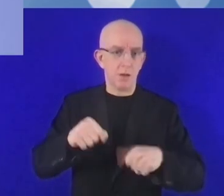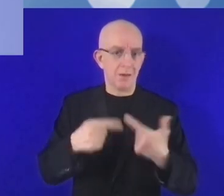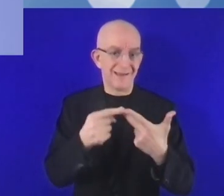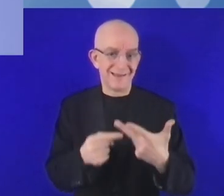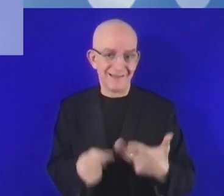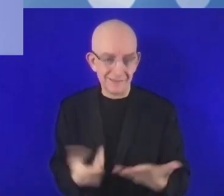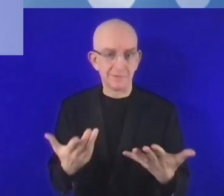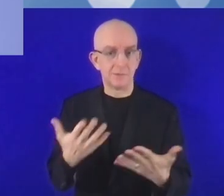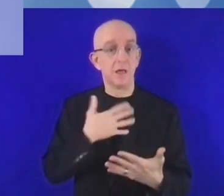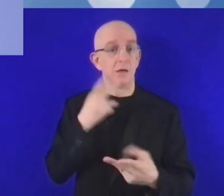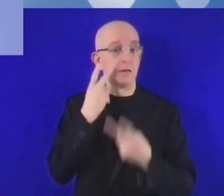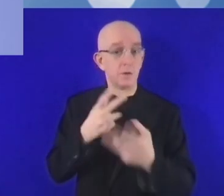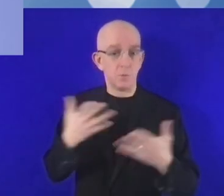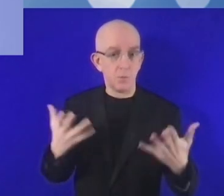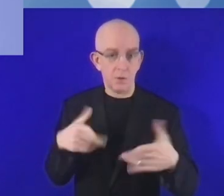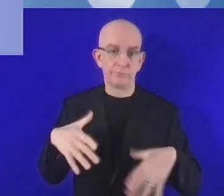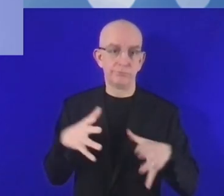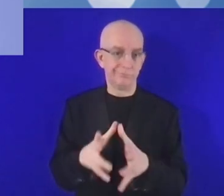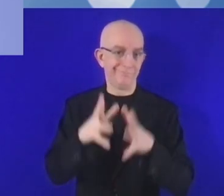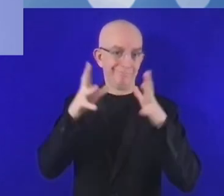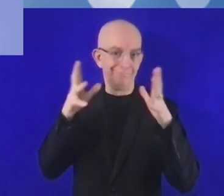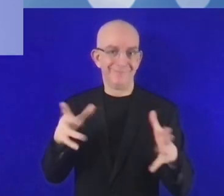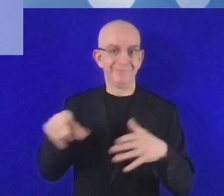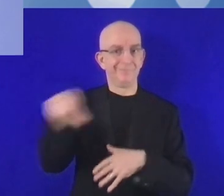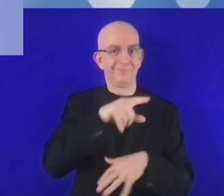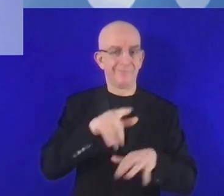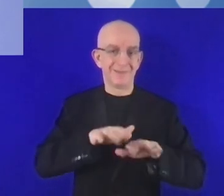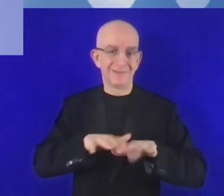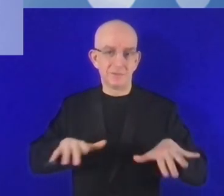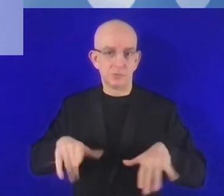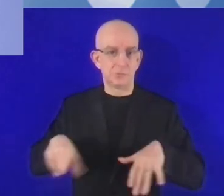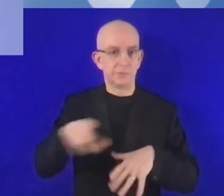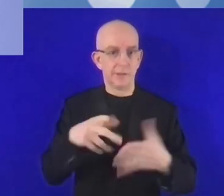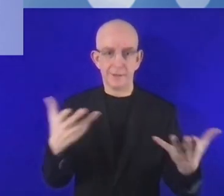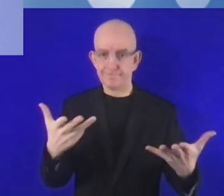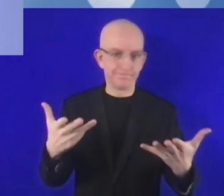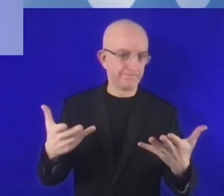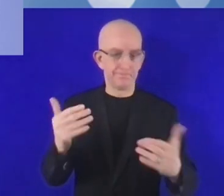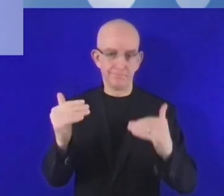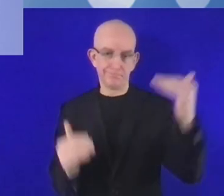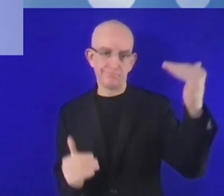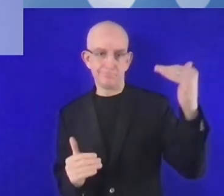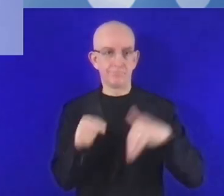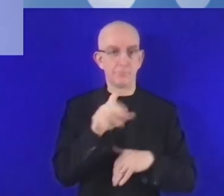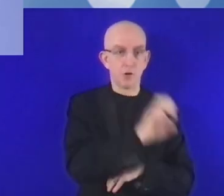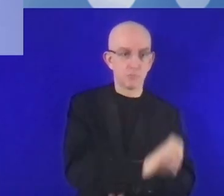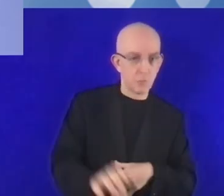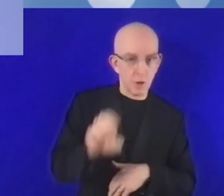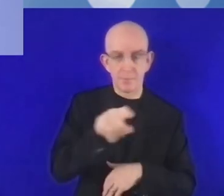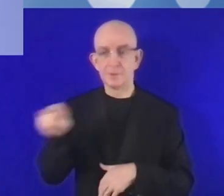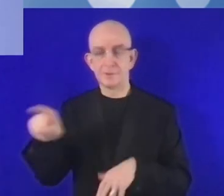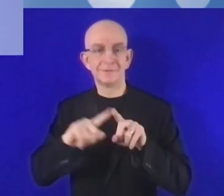الكبير. هناك فجوة رقمية عميقة ما بين أوروبا وغيرها من اقتصادات العالم.